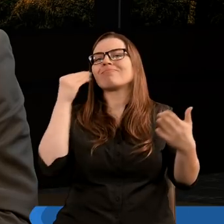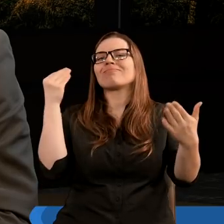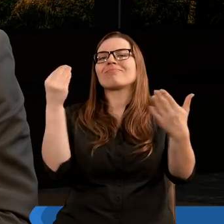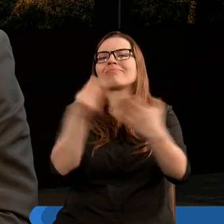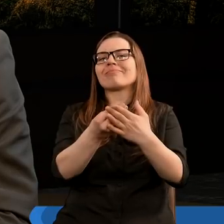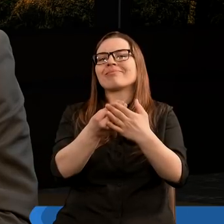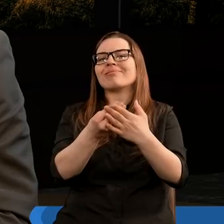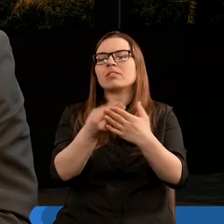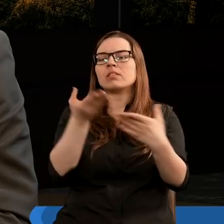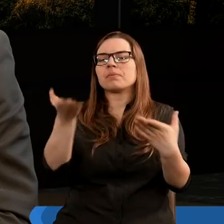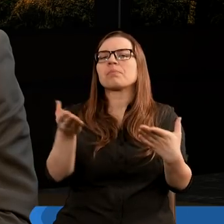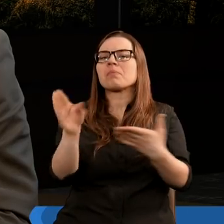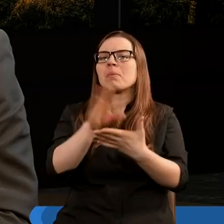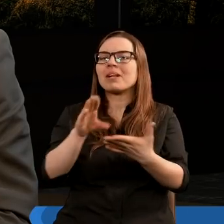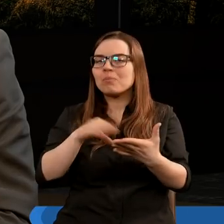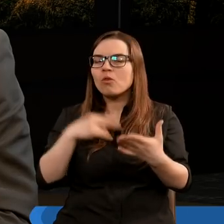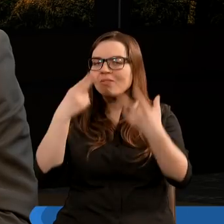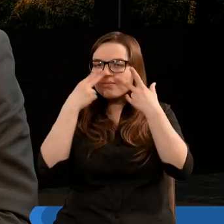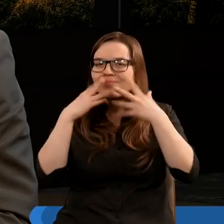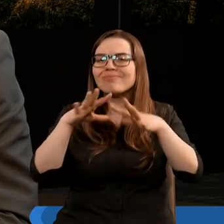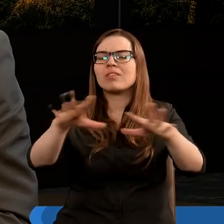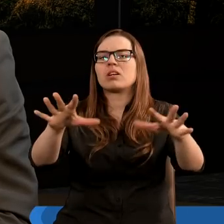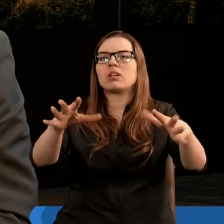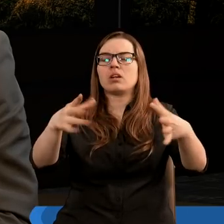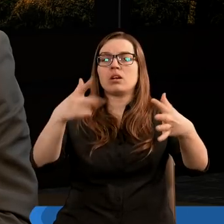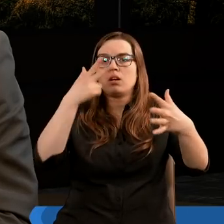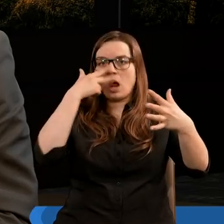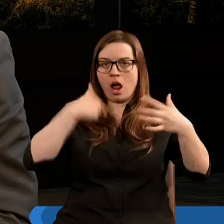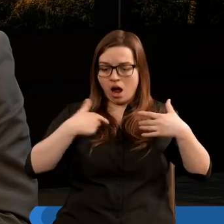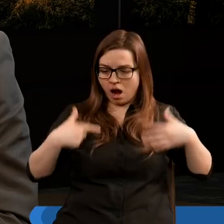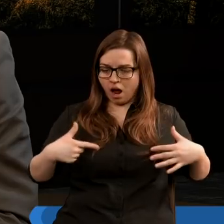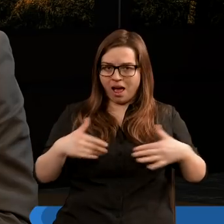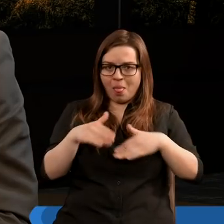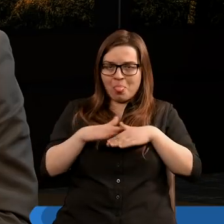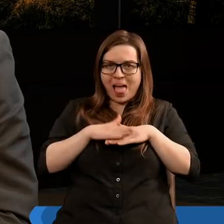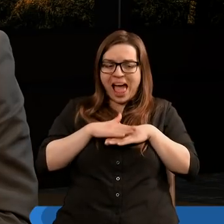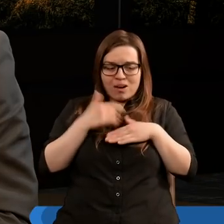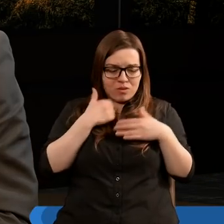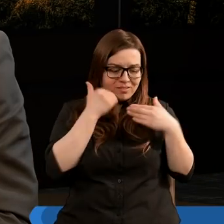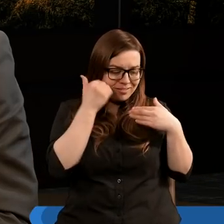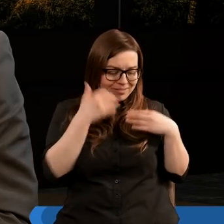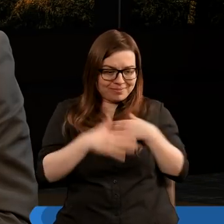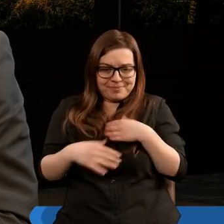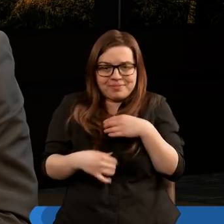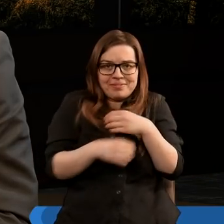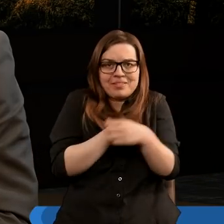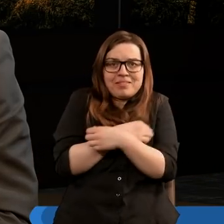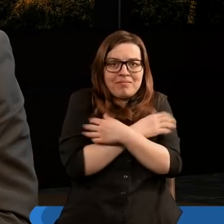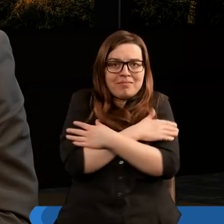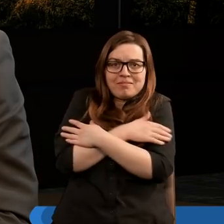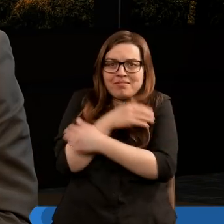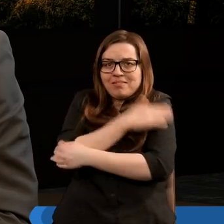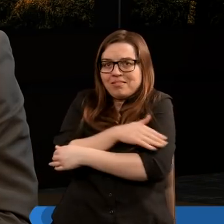Biblia sprawozdaje, że nagle zobaczyli, że są nadzy. Momentalnie ta świata,